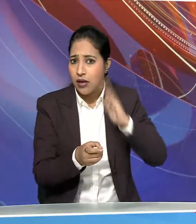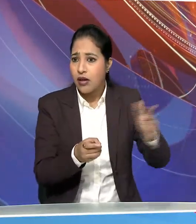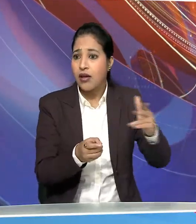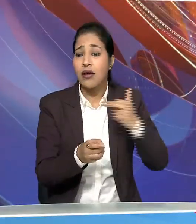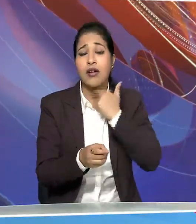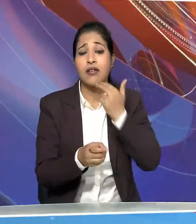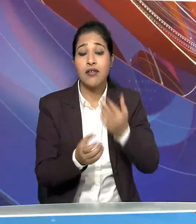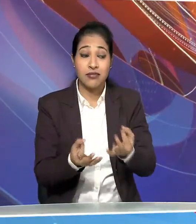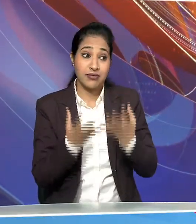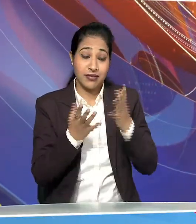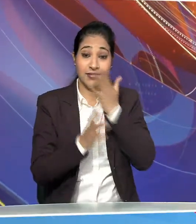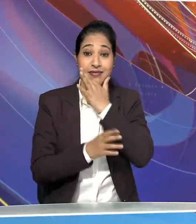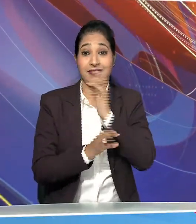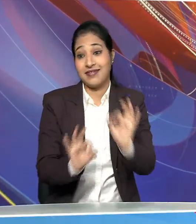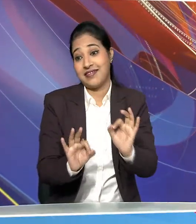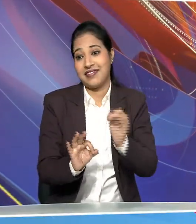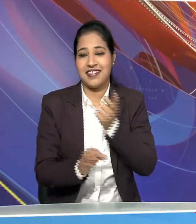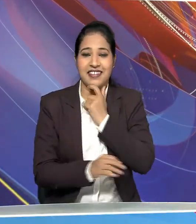गया